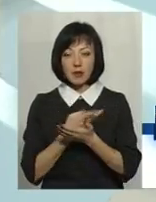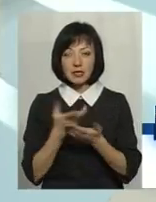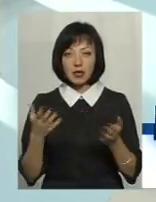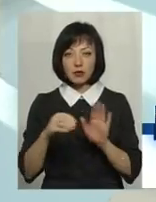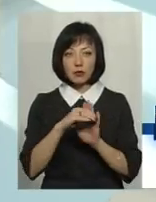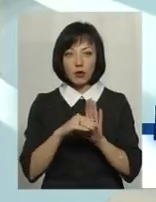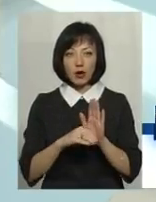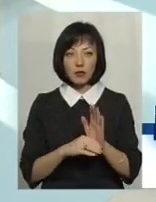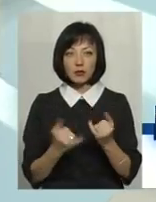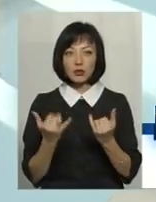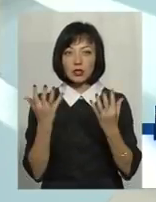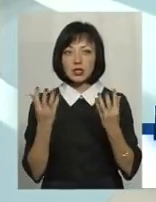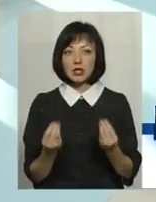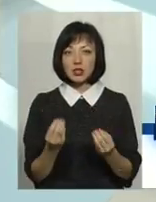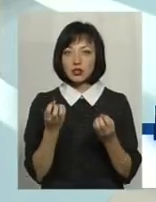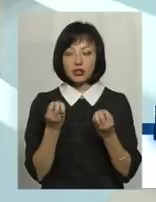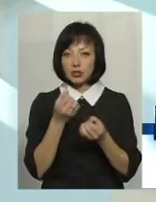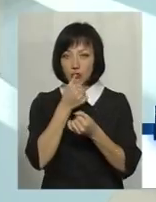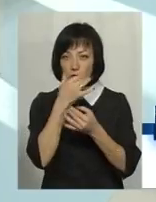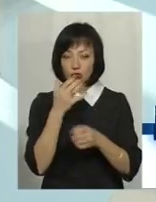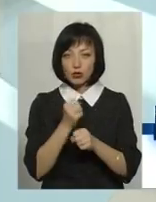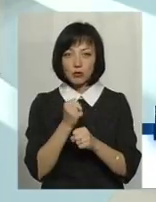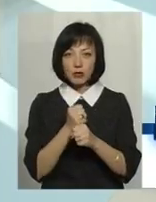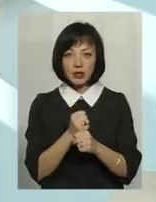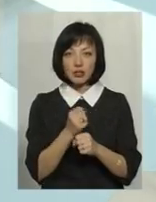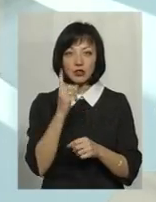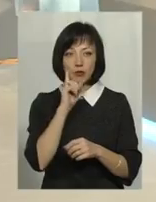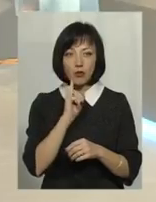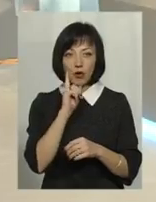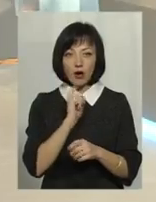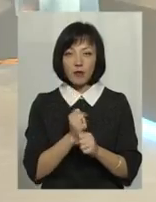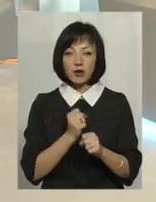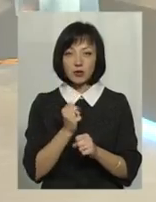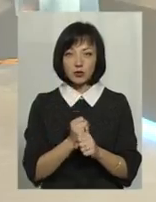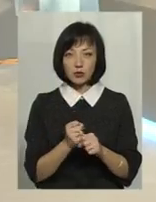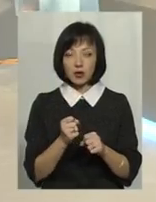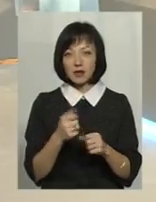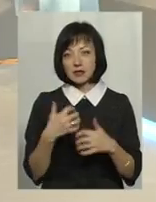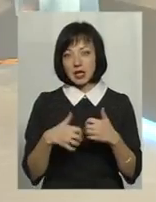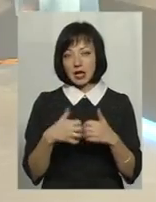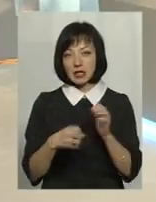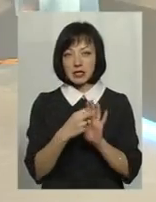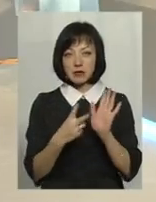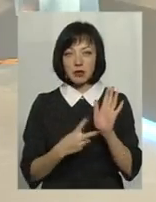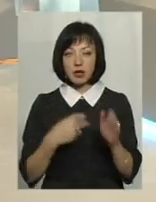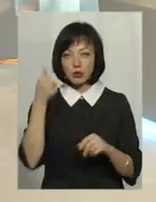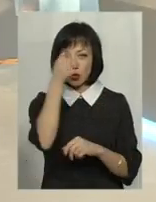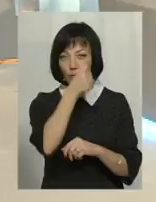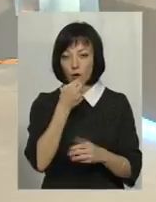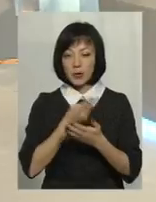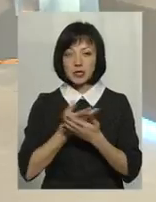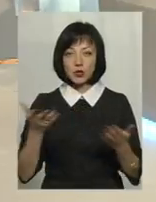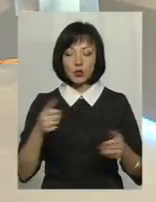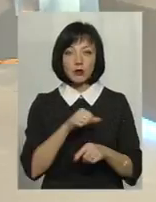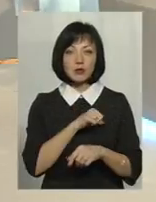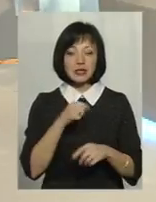програми я на сьогоднішній день не можу ще зробити, бо тому що вона в стадії ще розпрацювання. Тобто ми десь в середині 2017 року спрезентуємо саму програму,